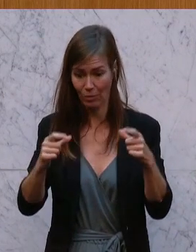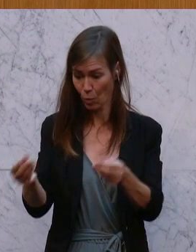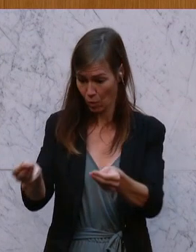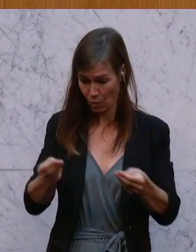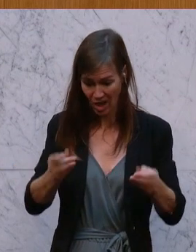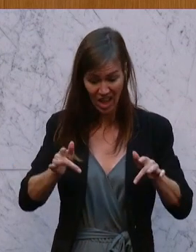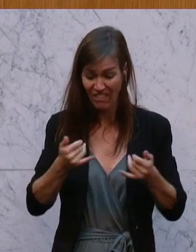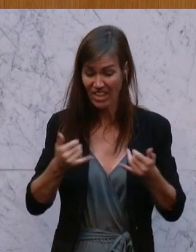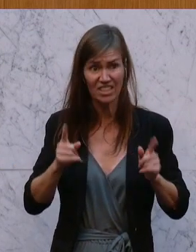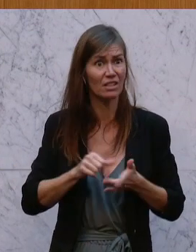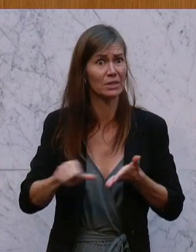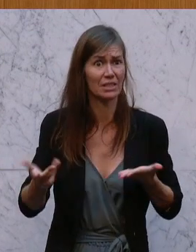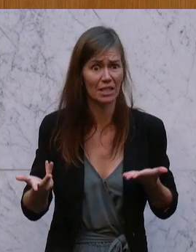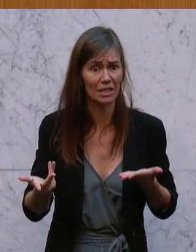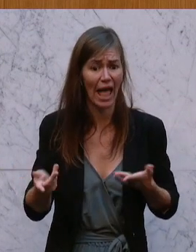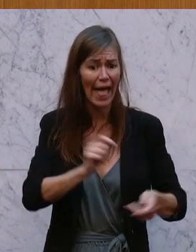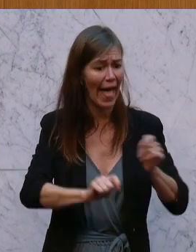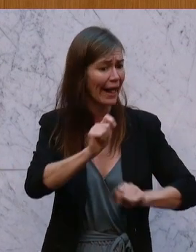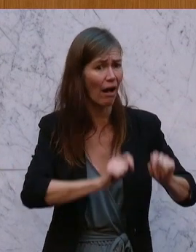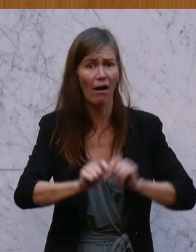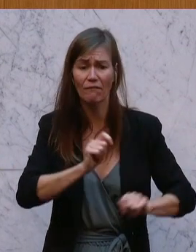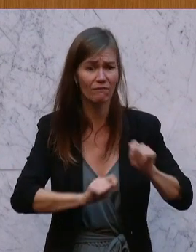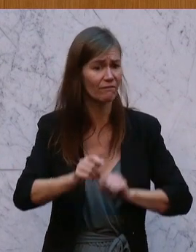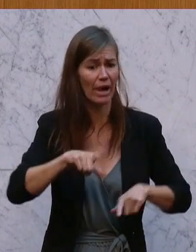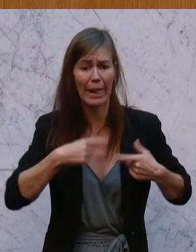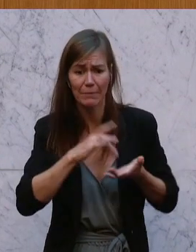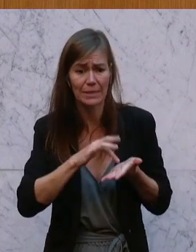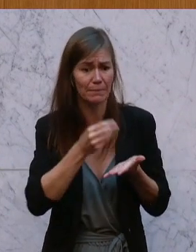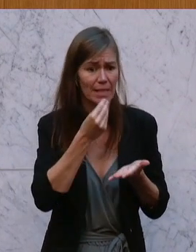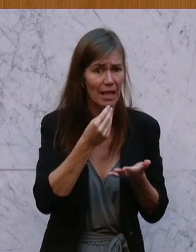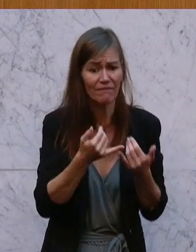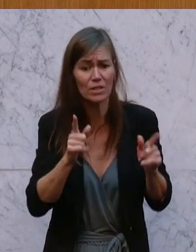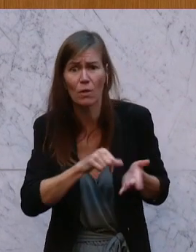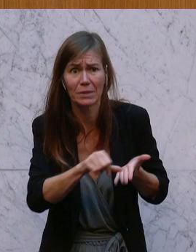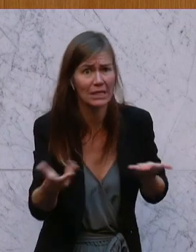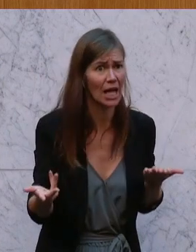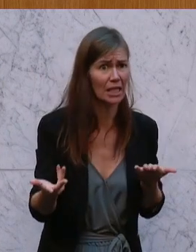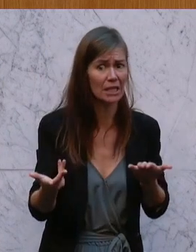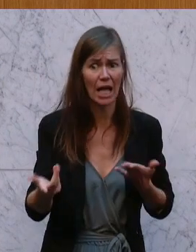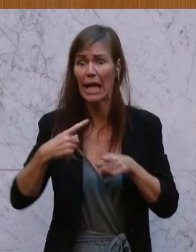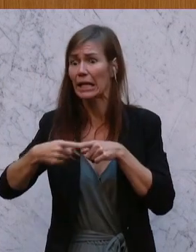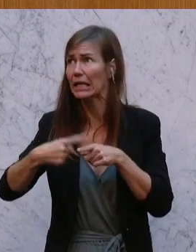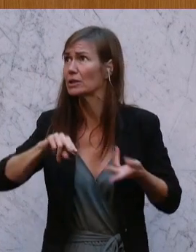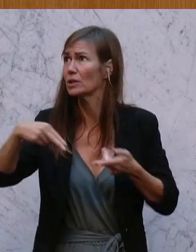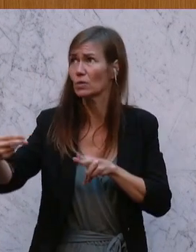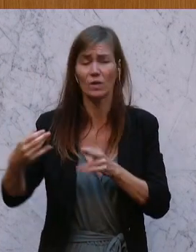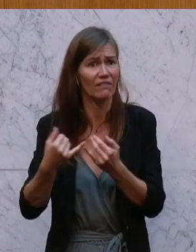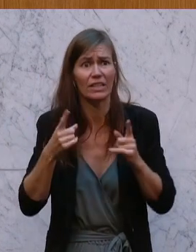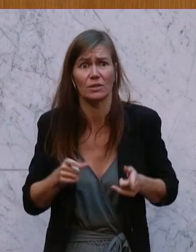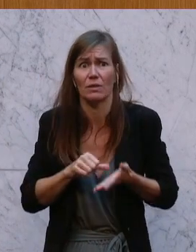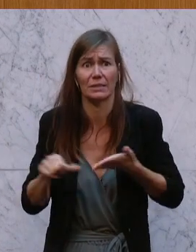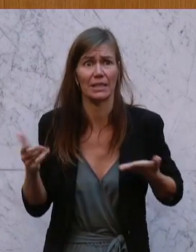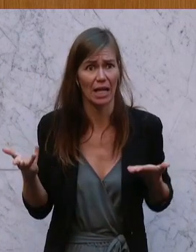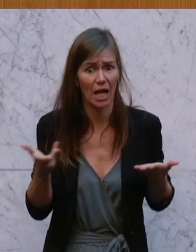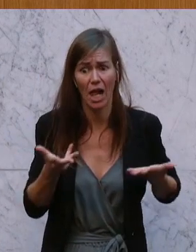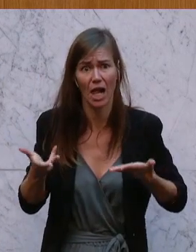Lebensmitteleinkäufe bezahlen sollen. Und viele wissen auch nicht mehr, wie sie die Kreditraten bezahlen sollen. Das ist für diese Menschen